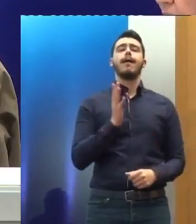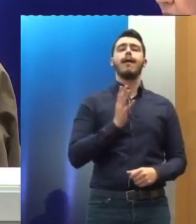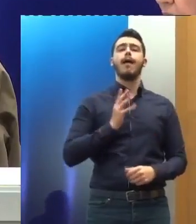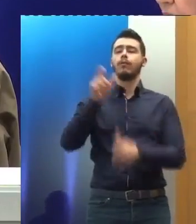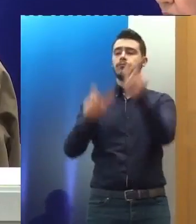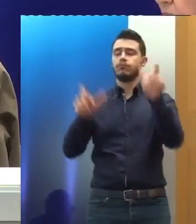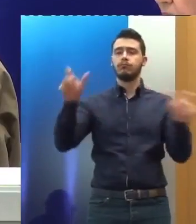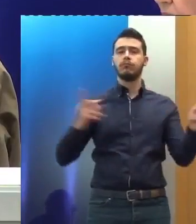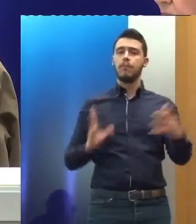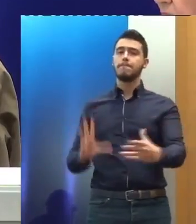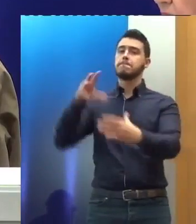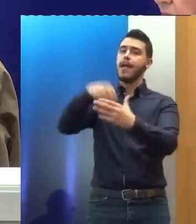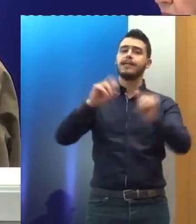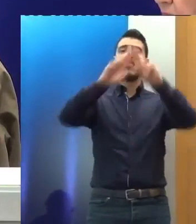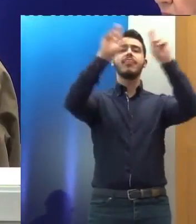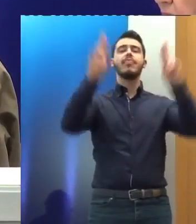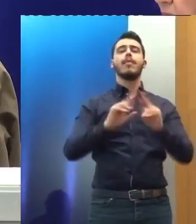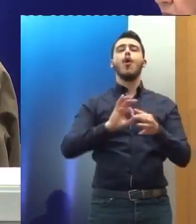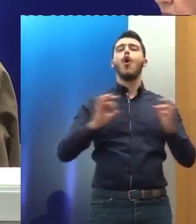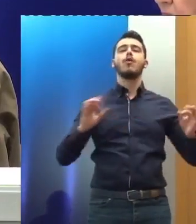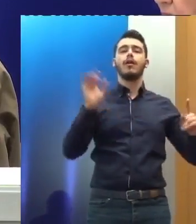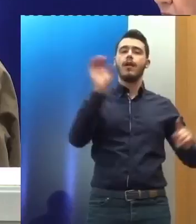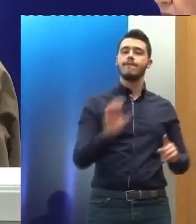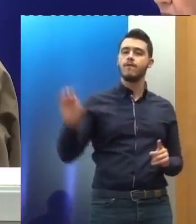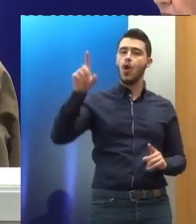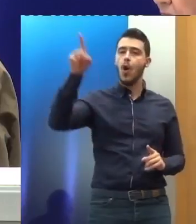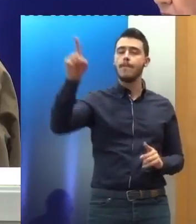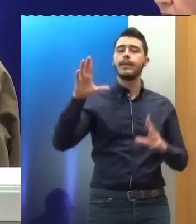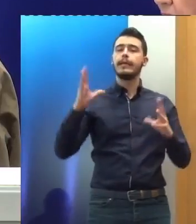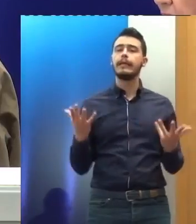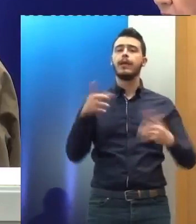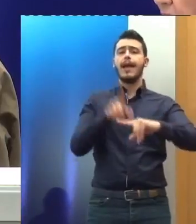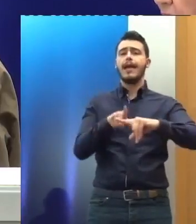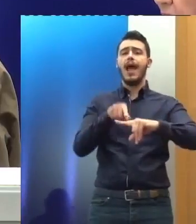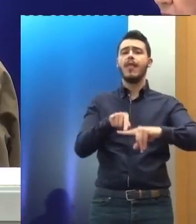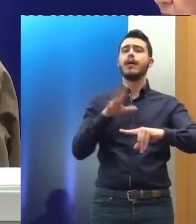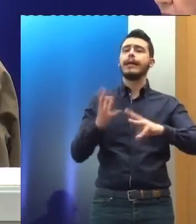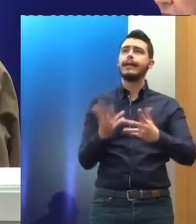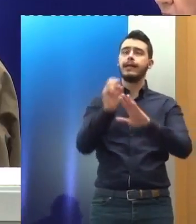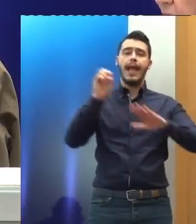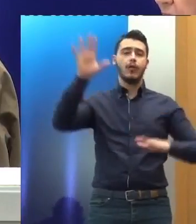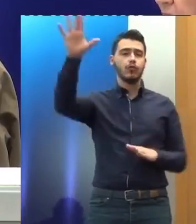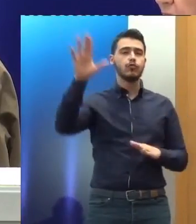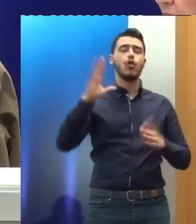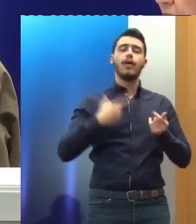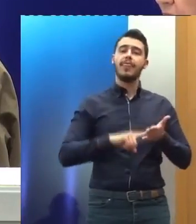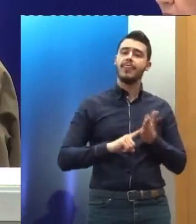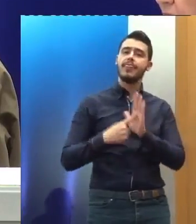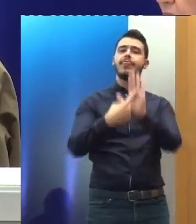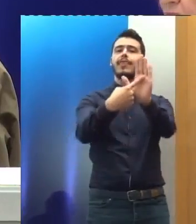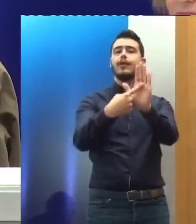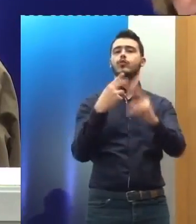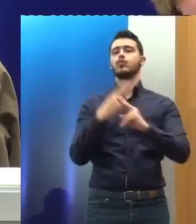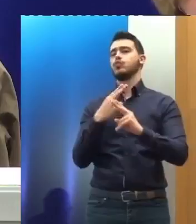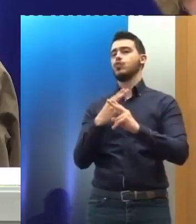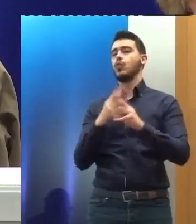όργανα προστασίας των δικαιωμάτων του ανθρώπου, είτε σε οικουμενικό, είτε σε περιφερειακό επίπεδο, προβάλλουν και μια άλλη ταυτότητα, πέρα από την